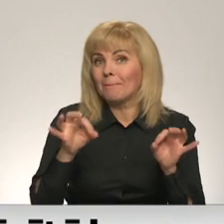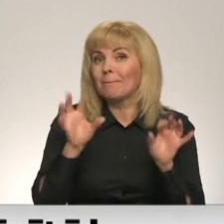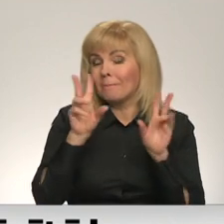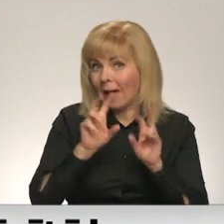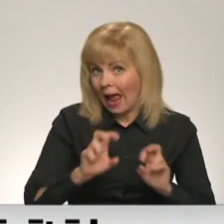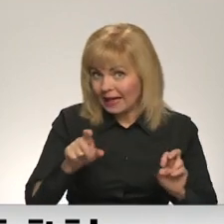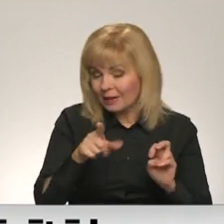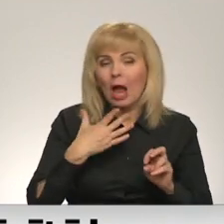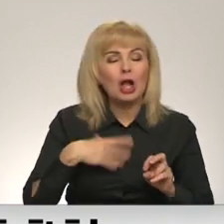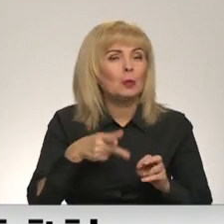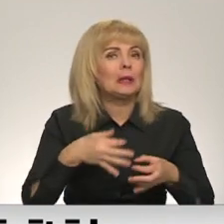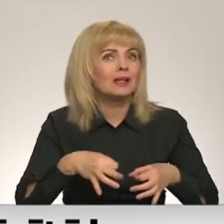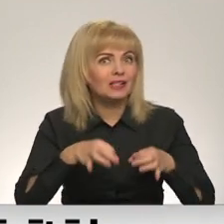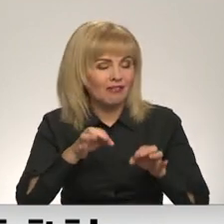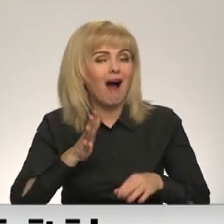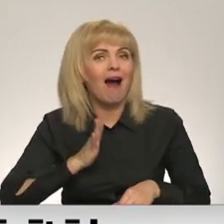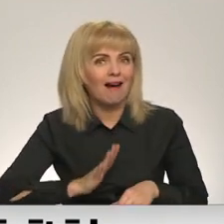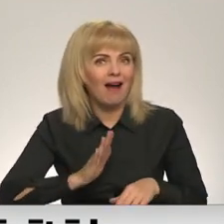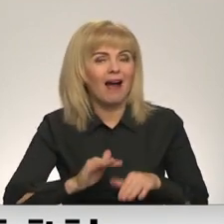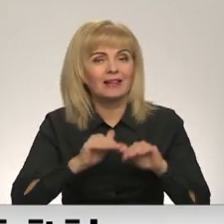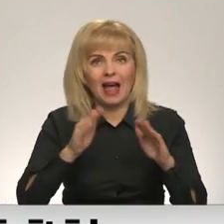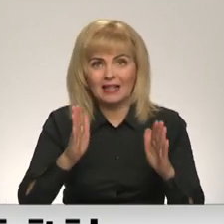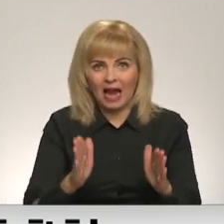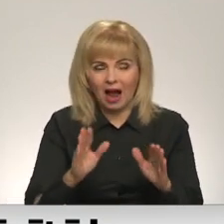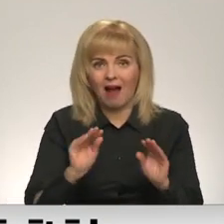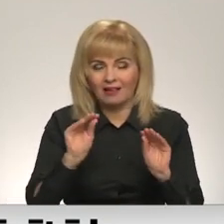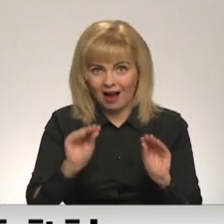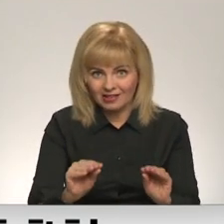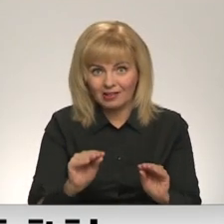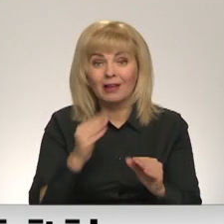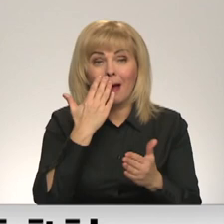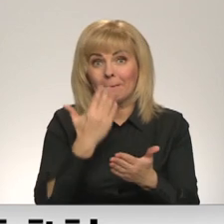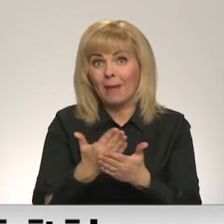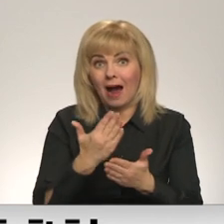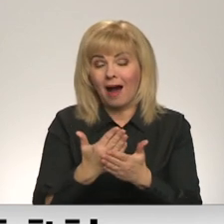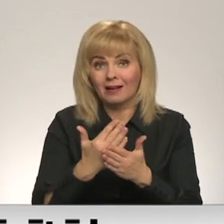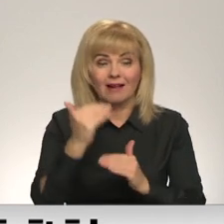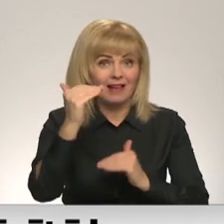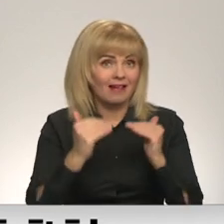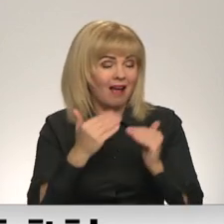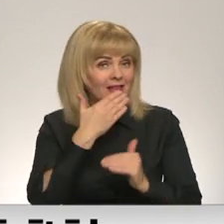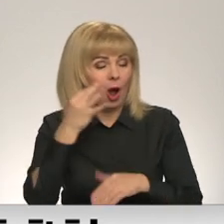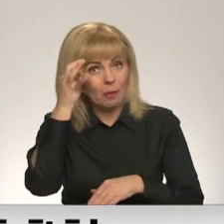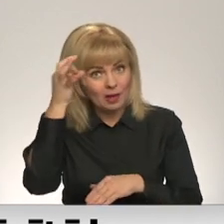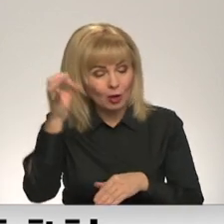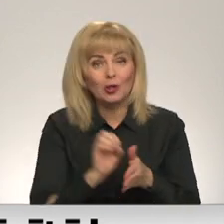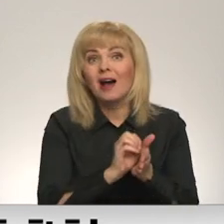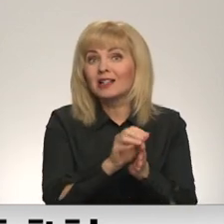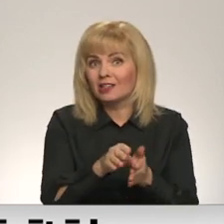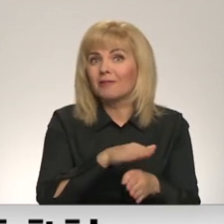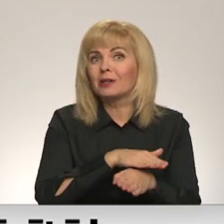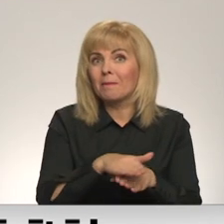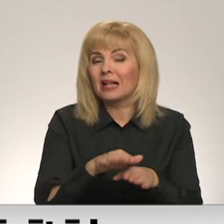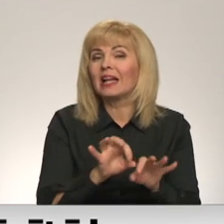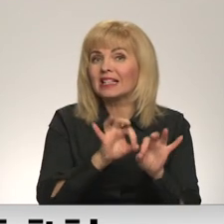vienlaikus arī ļoti svarīgā un gaidītā ierīce. Pašlaik ekrānā redzamie radītāji gan vēl nav precīzi. Sistēmas pilnīgai